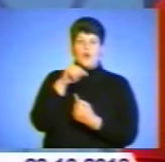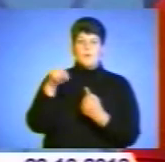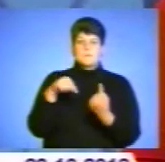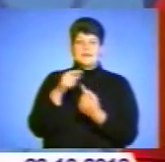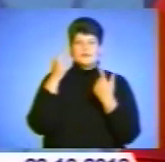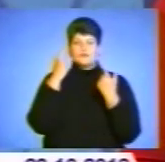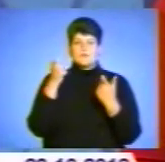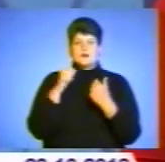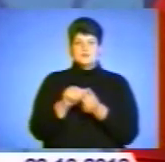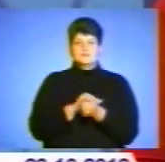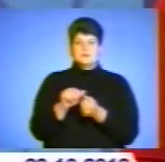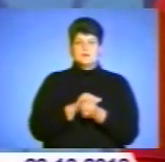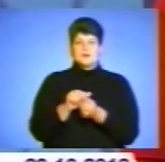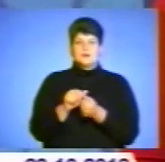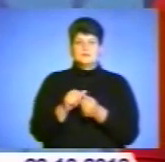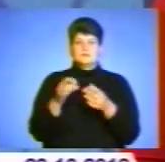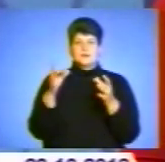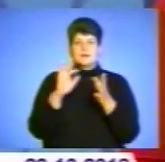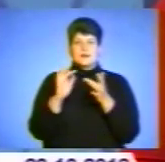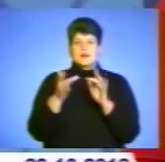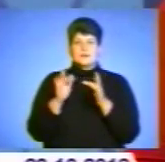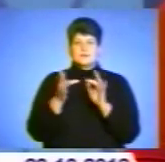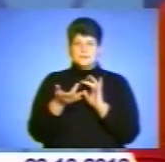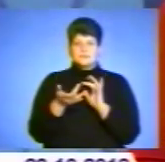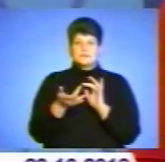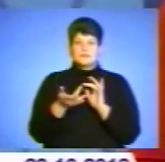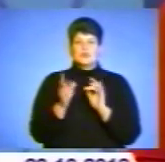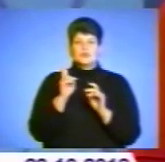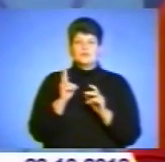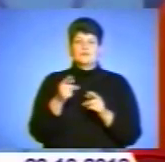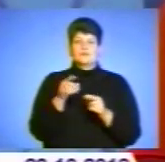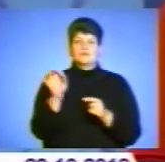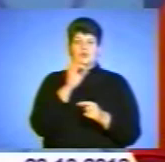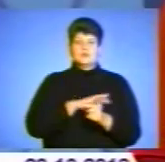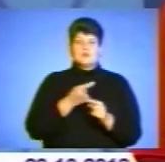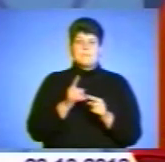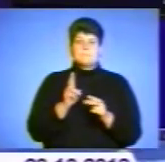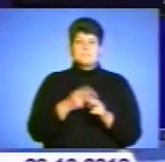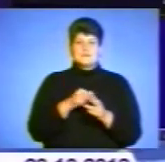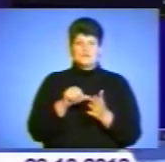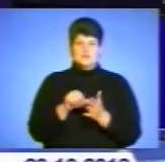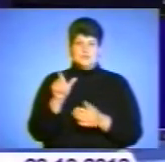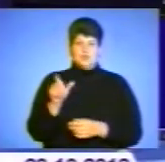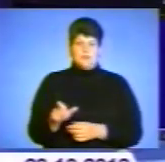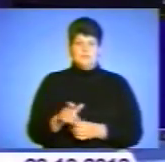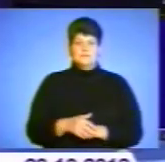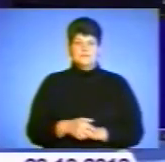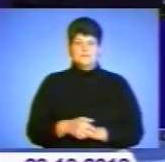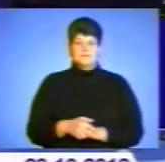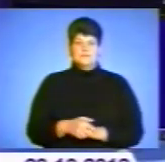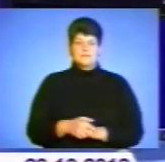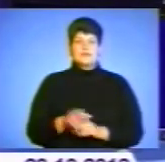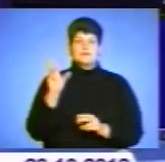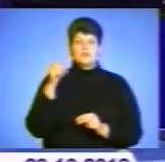електронної і паперовим носіях між суб'єктами, які в цьому задіяні, без участі людини. За даними